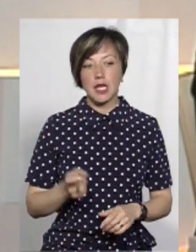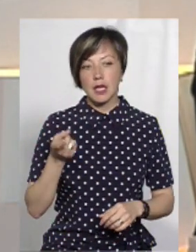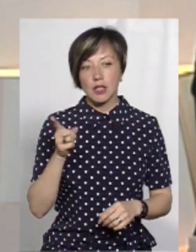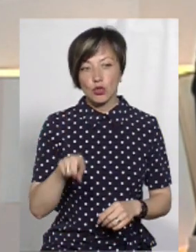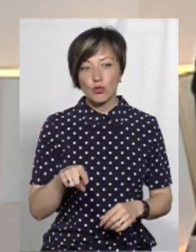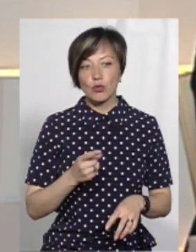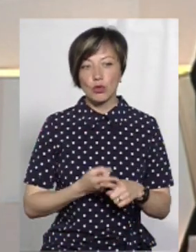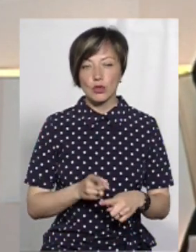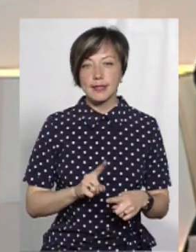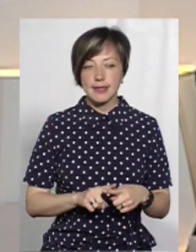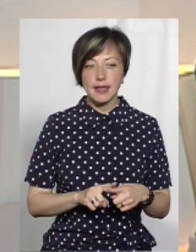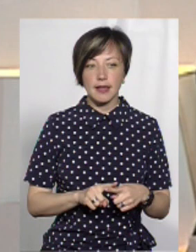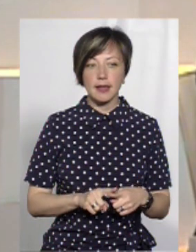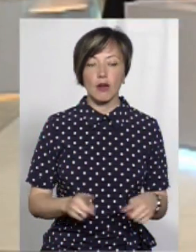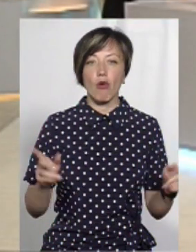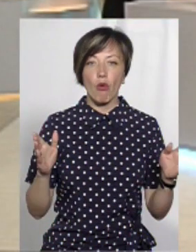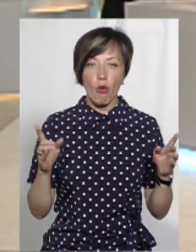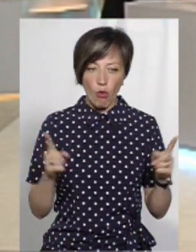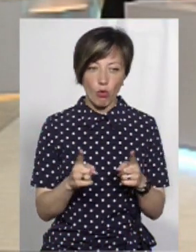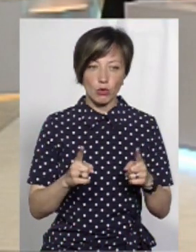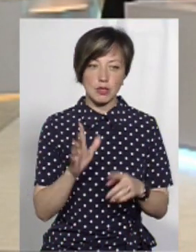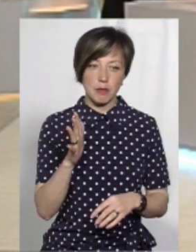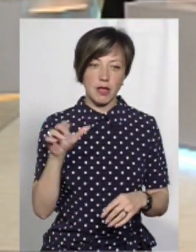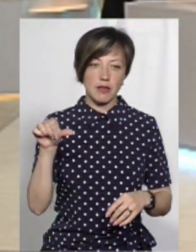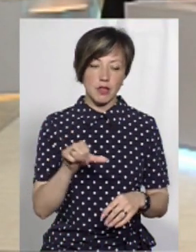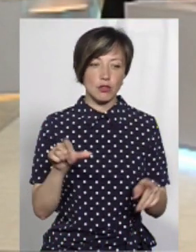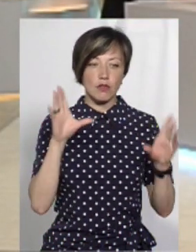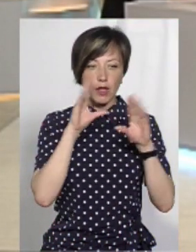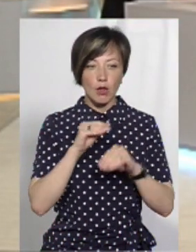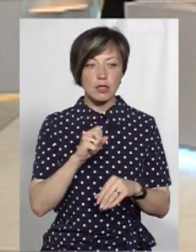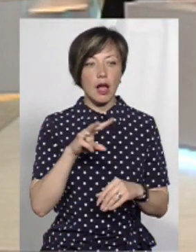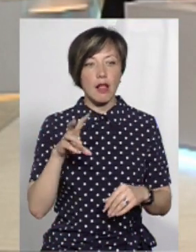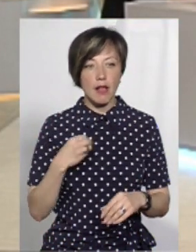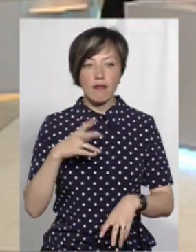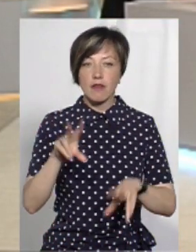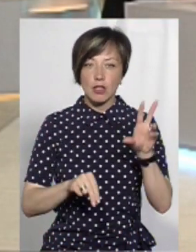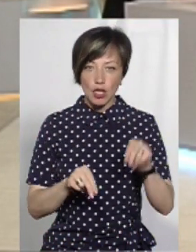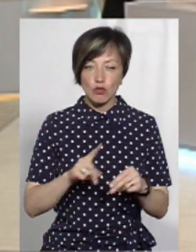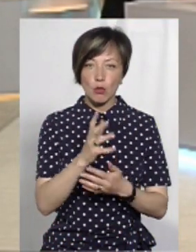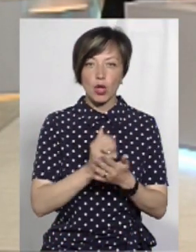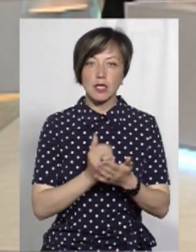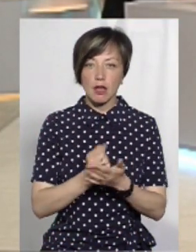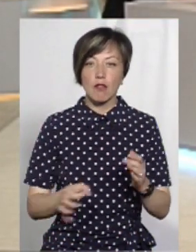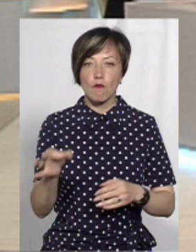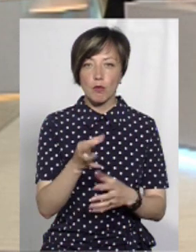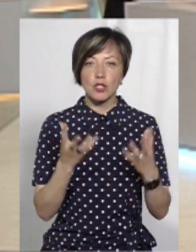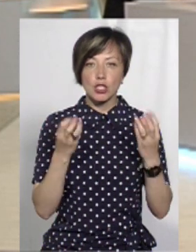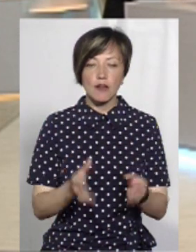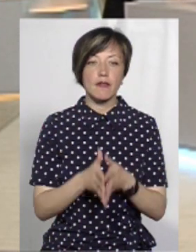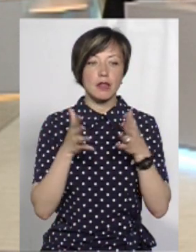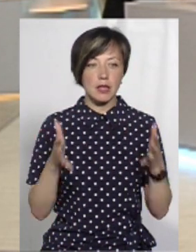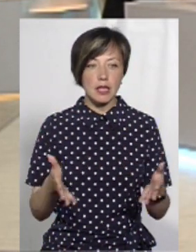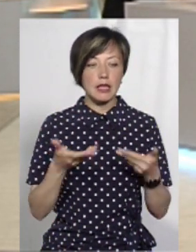Тому оце так коротко, скажімо, за ці 5 хвилин, що вдалося. Але я рахую, що потенціал області ще досить